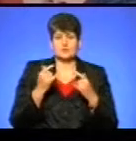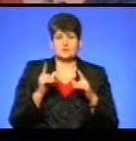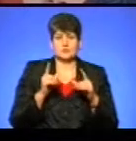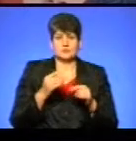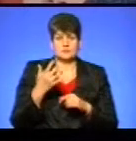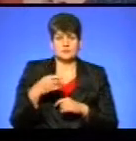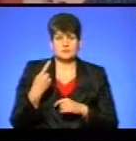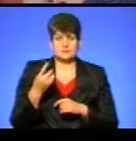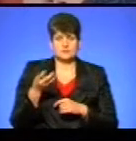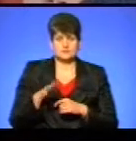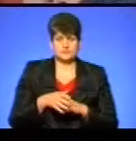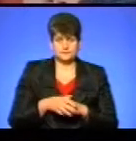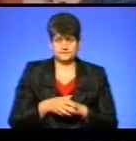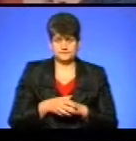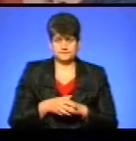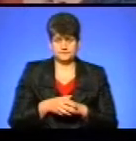51 одиниця.